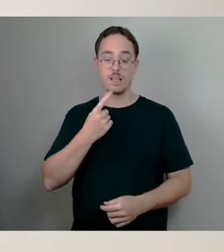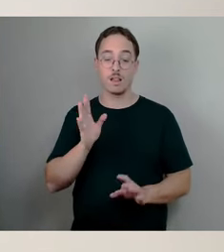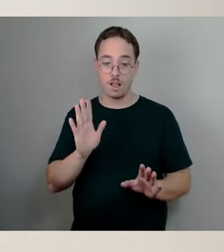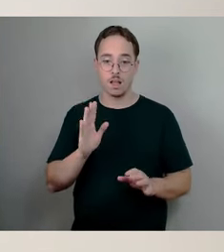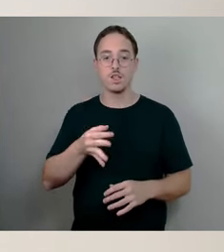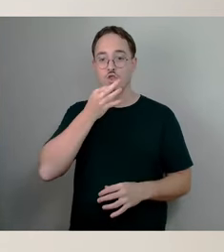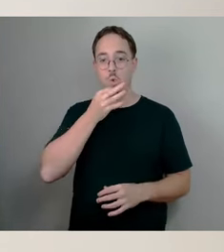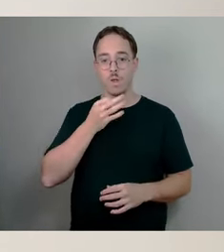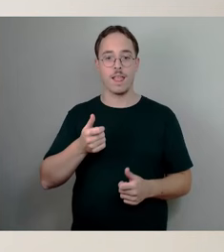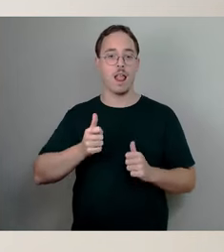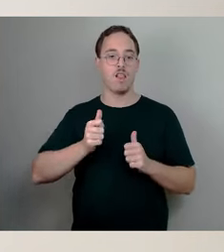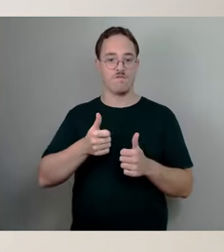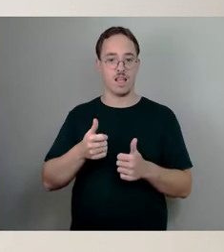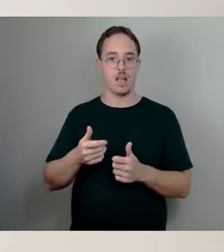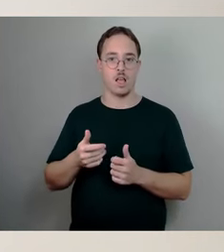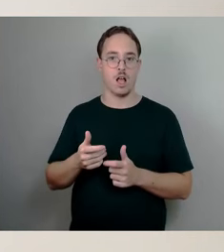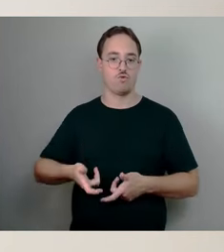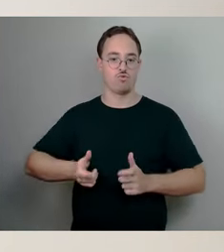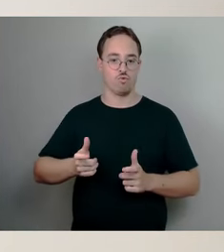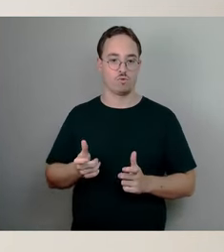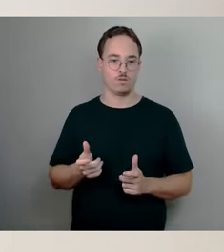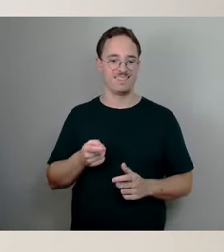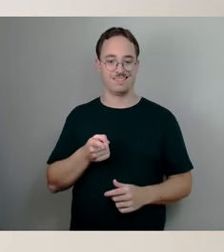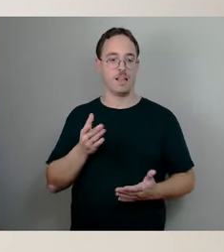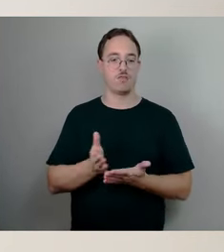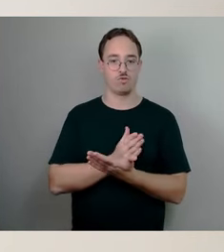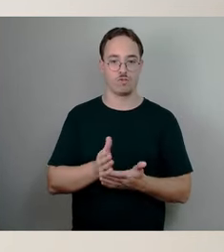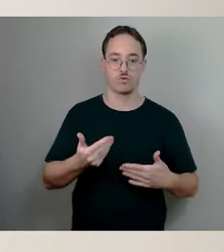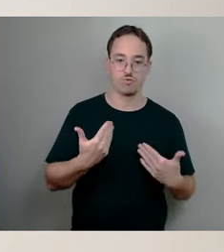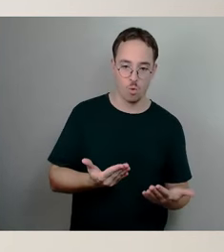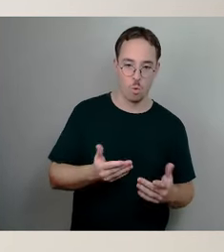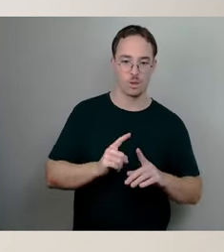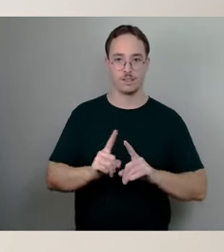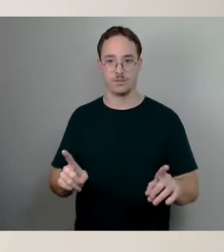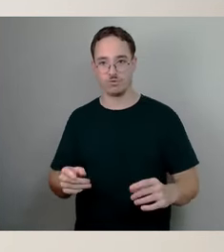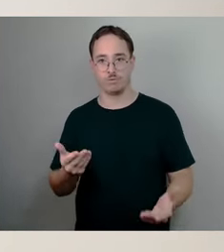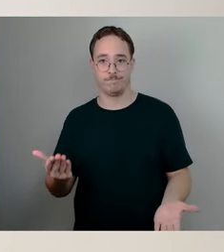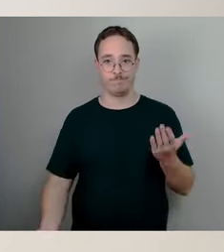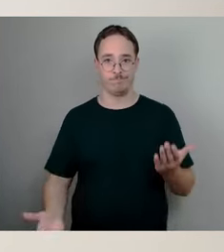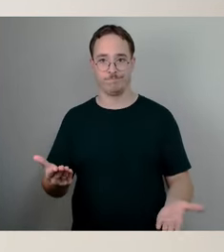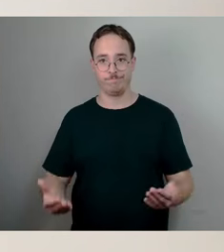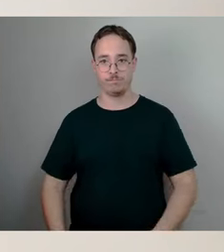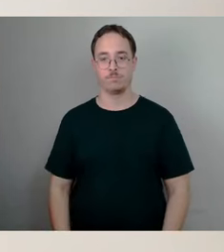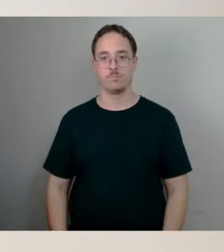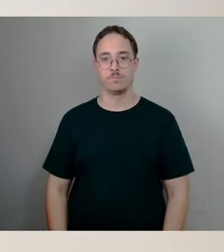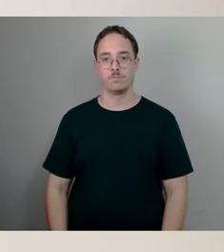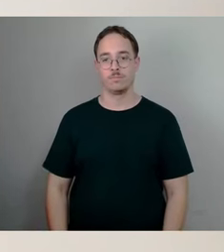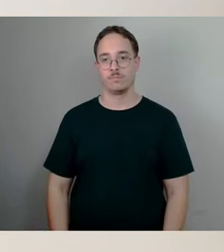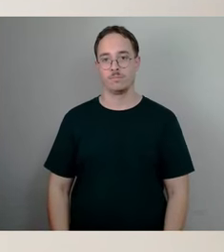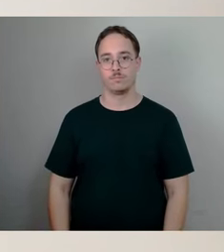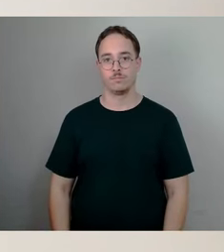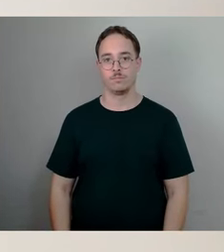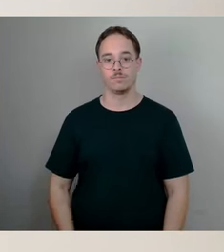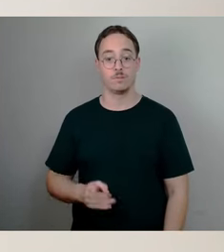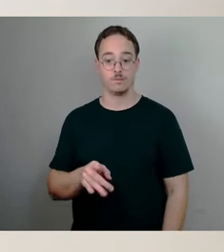ob das so oder so oder anders gemacht wird. Und es geht hier um die vorläufigen Förderbescheide. Das sind die Jahre,